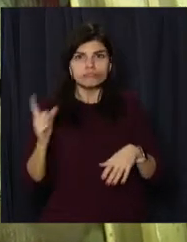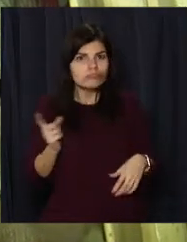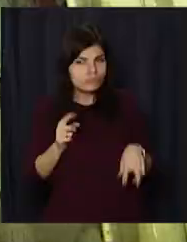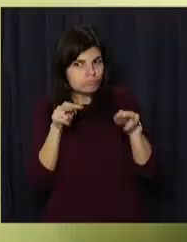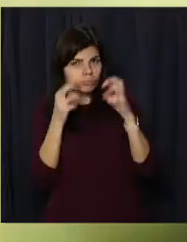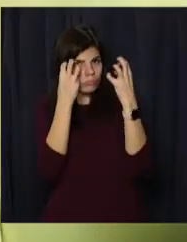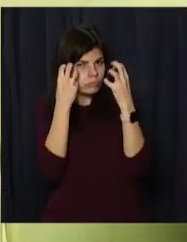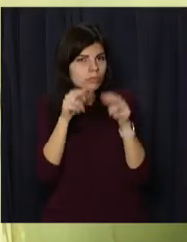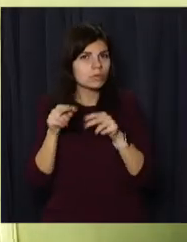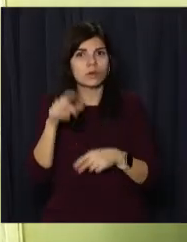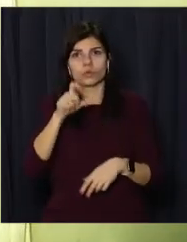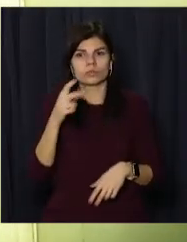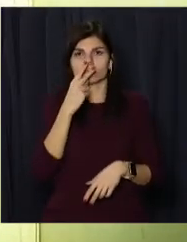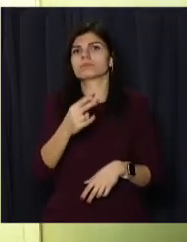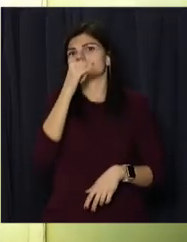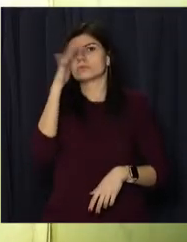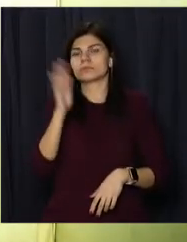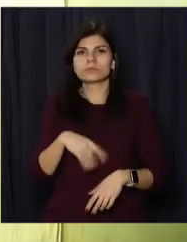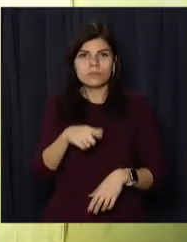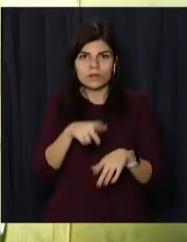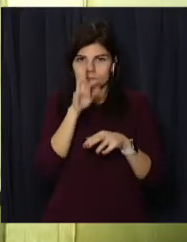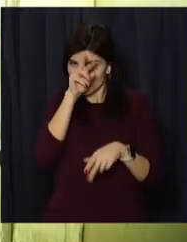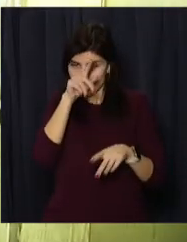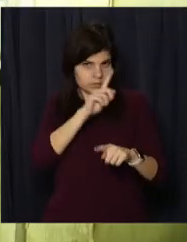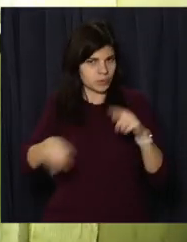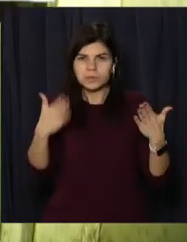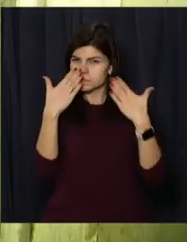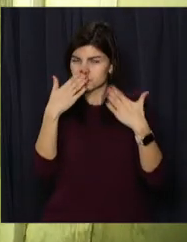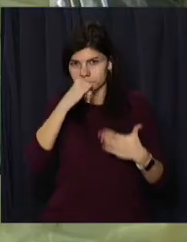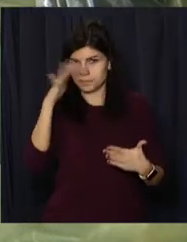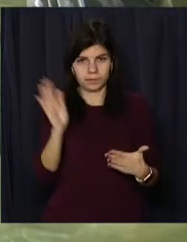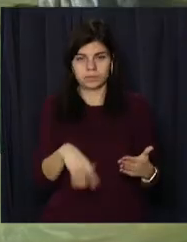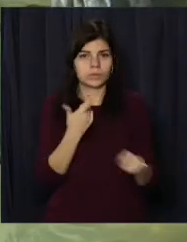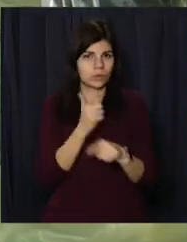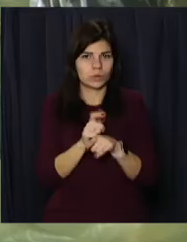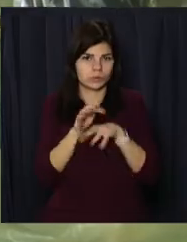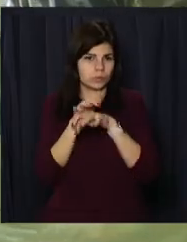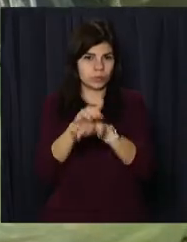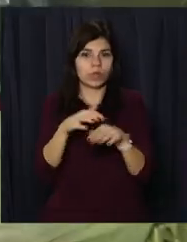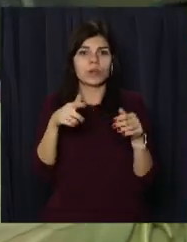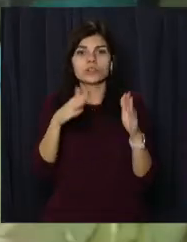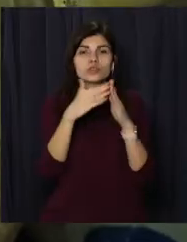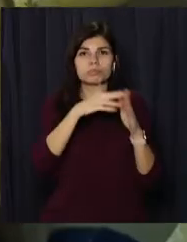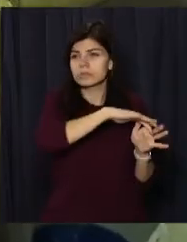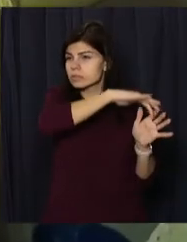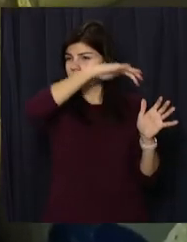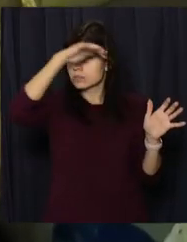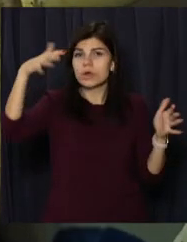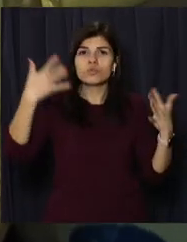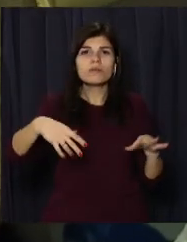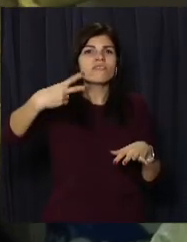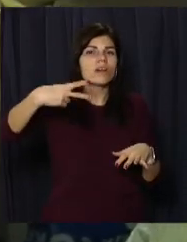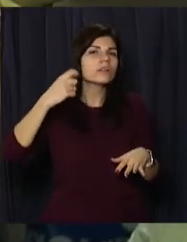Жителі будинку бідкаються. Армія тарганів та нестерпний запах – невід'ємні атрибути квартири сусідки вже майже 20